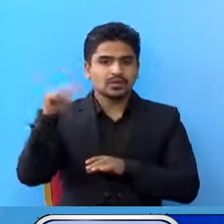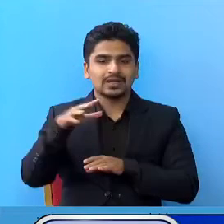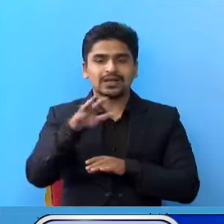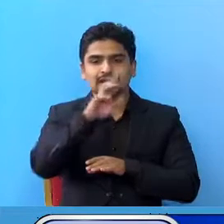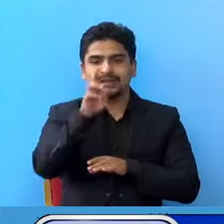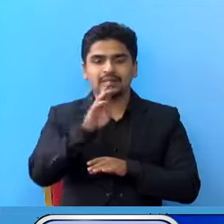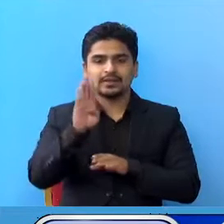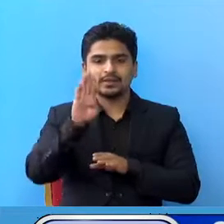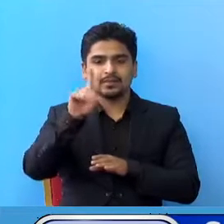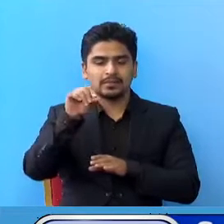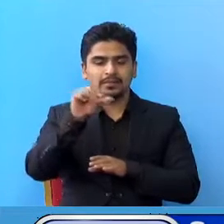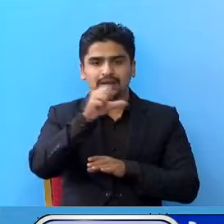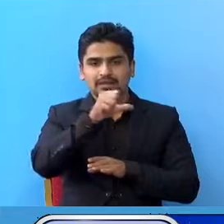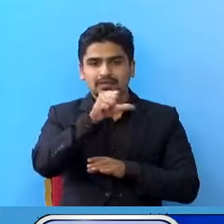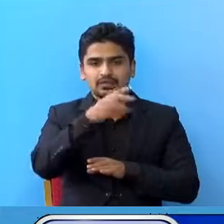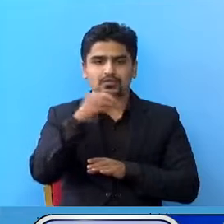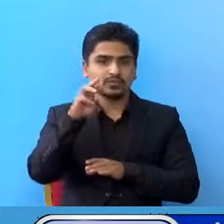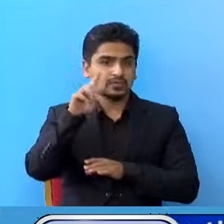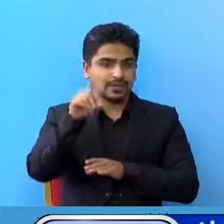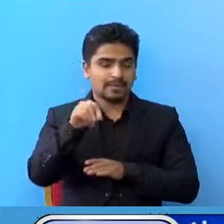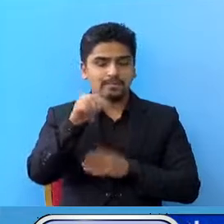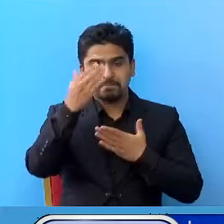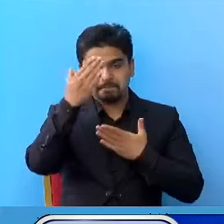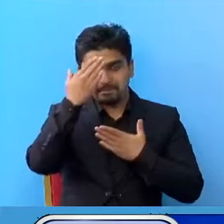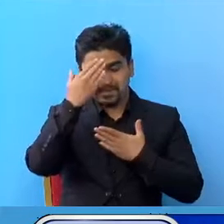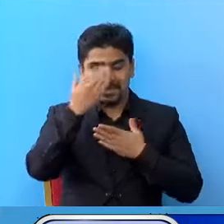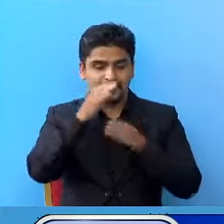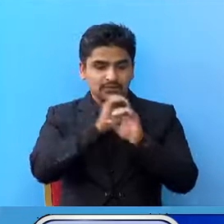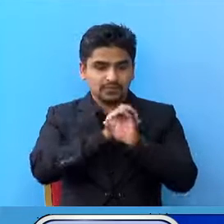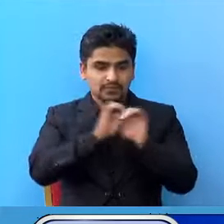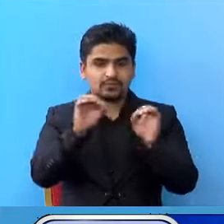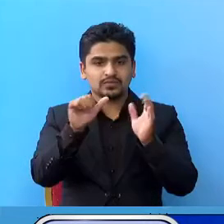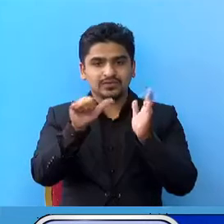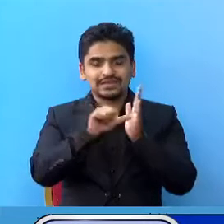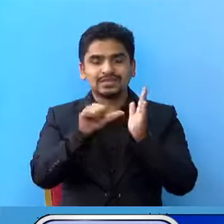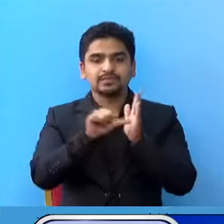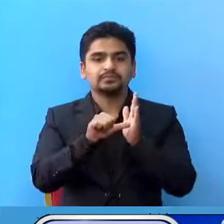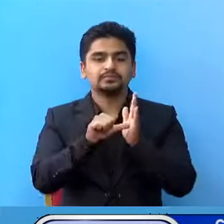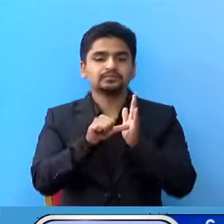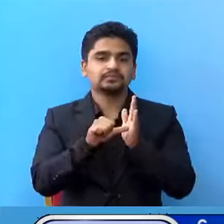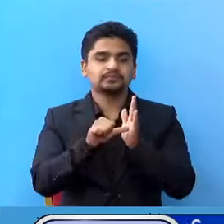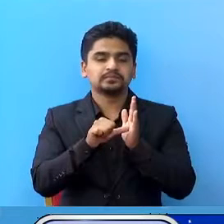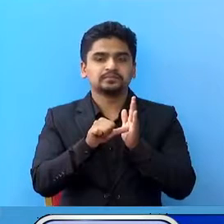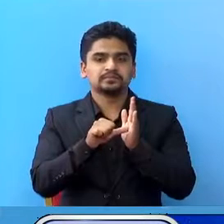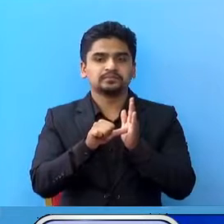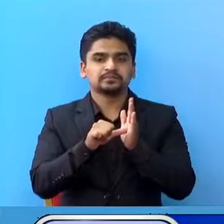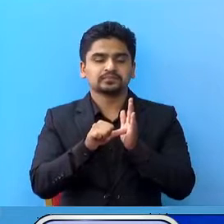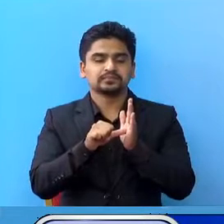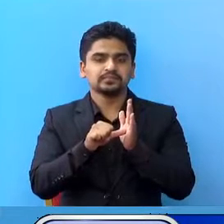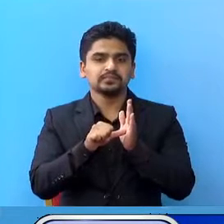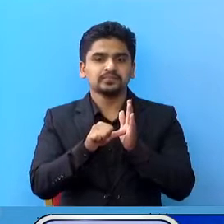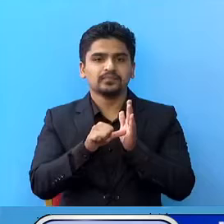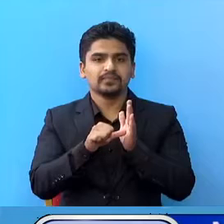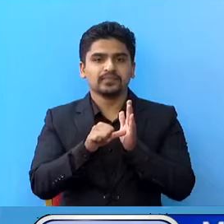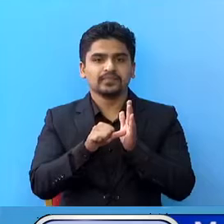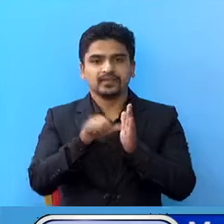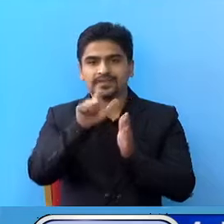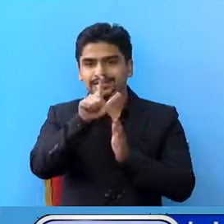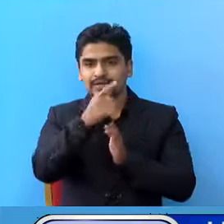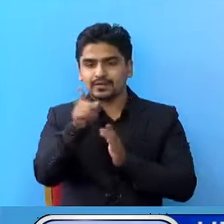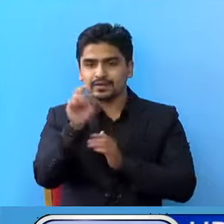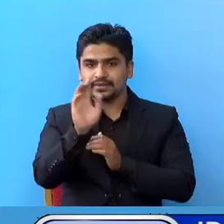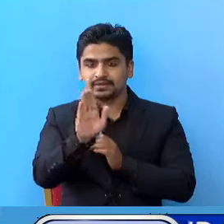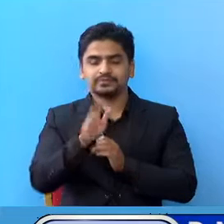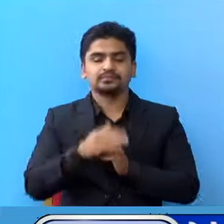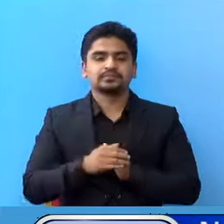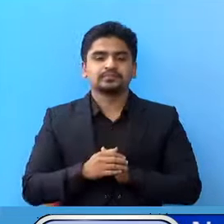र बाजुरा तेस्तै संक्रमीत अरु नहु नु भायको सुन्य भायको जिल्ला हरु चाह